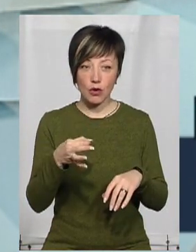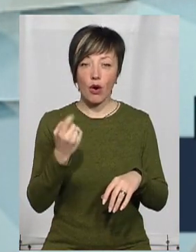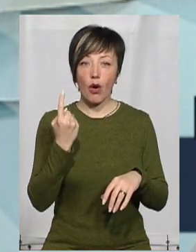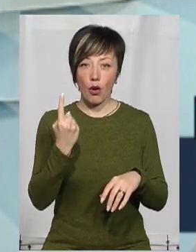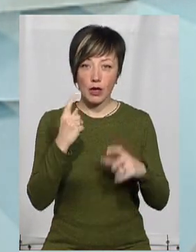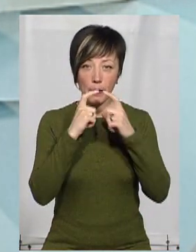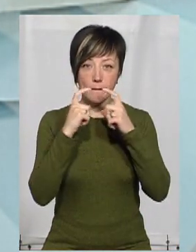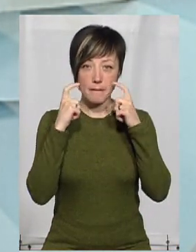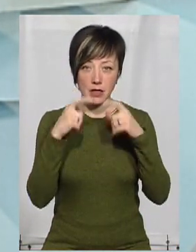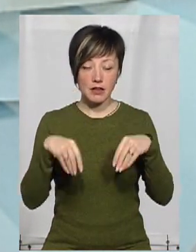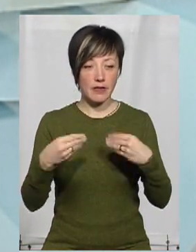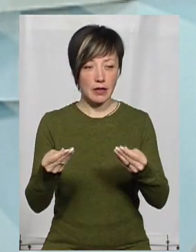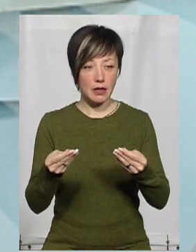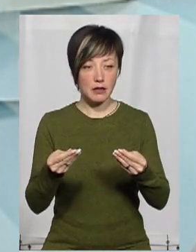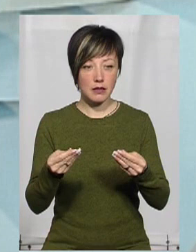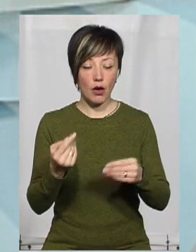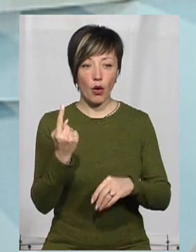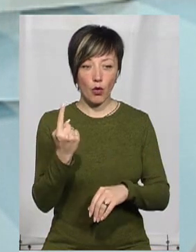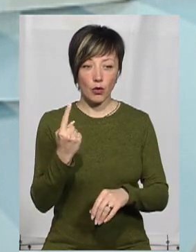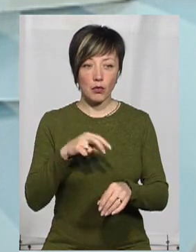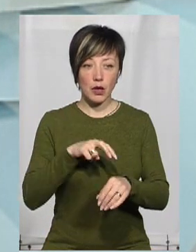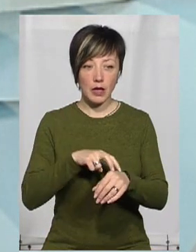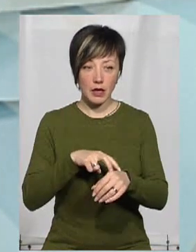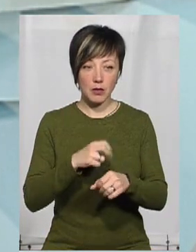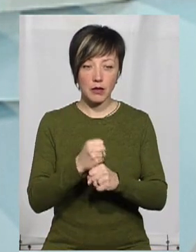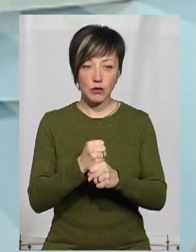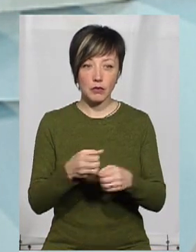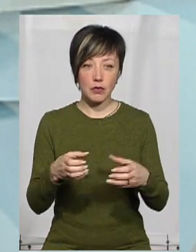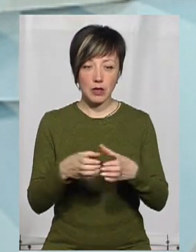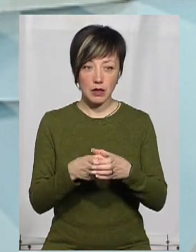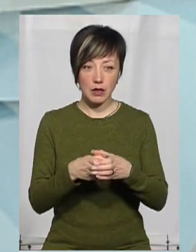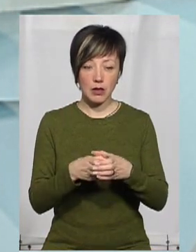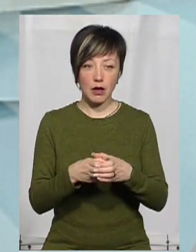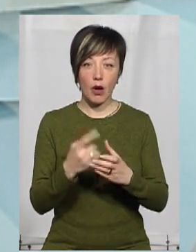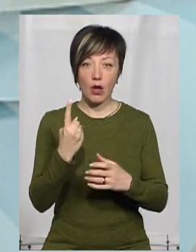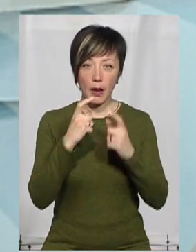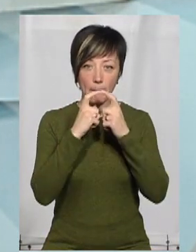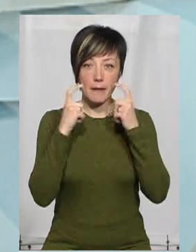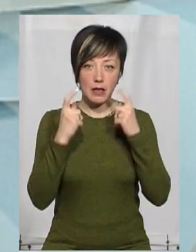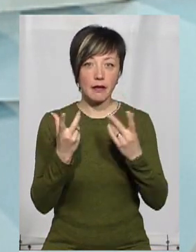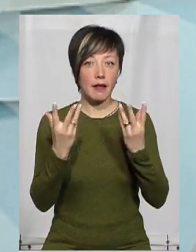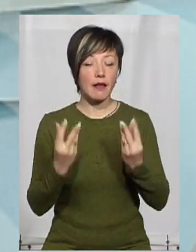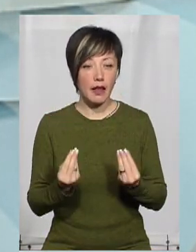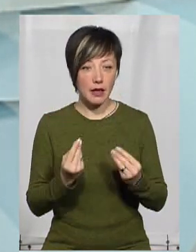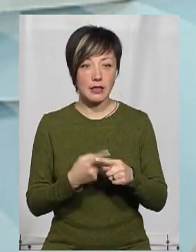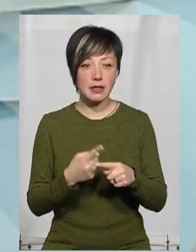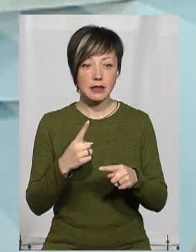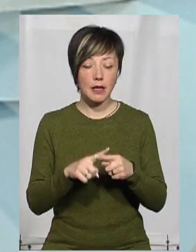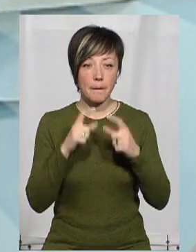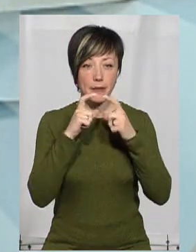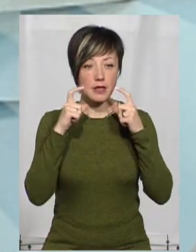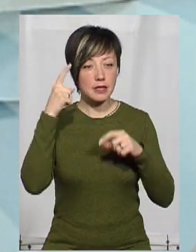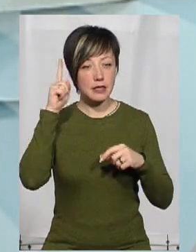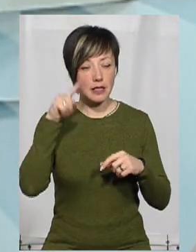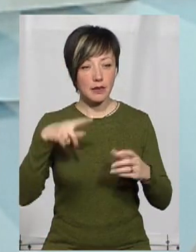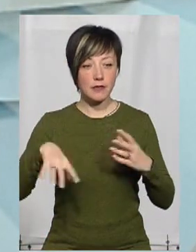одна маска видається одному лікарю, який працює в бригаді, медперсонали, одна маска на день. Ця маска, ми